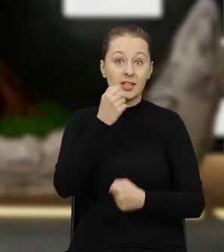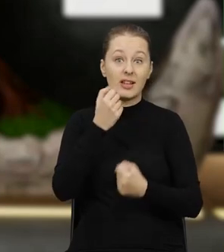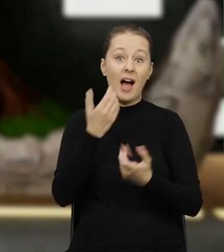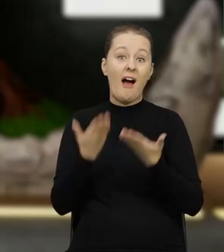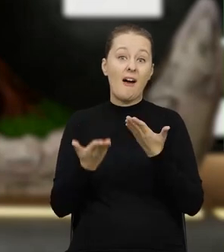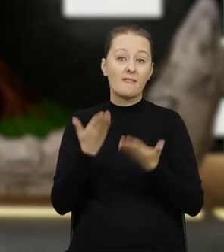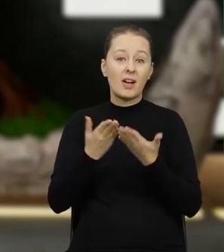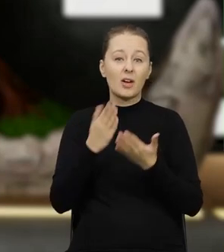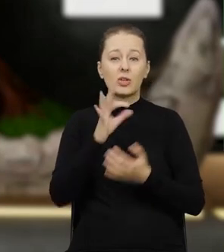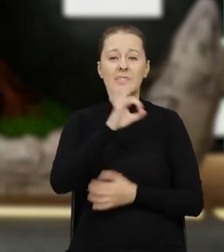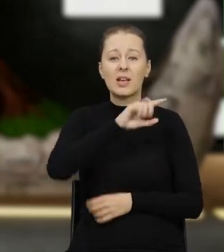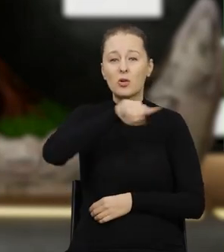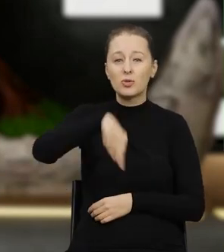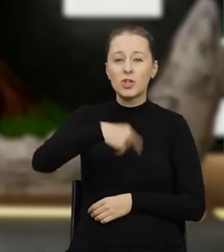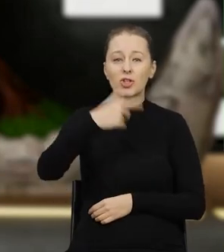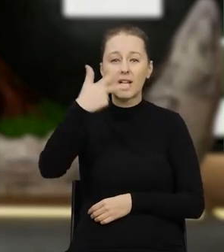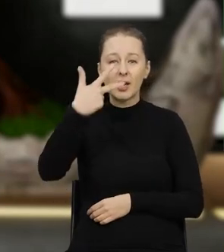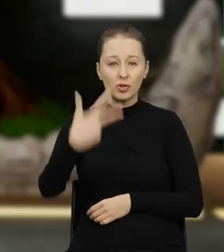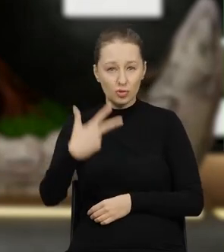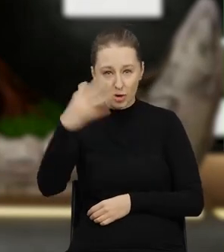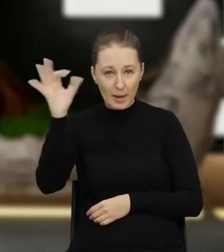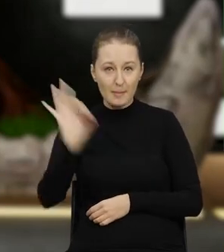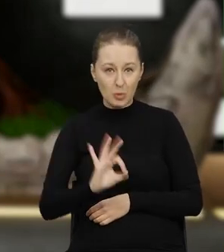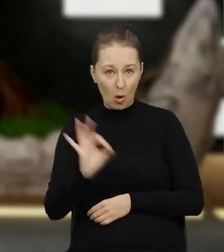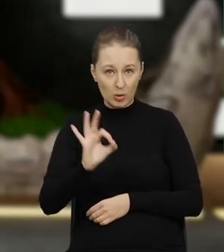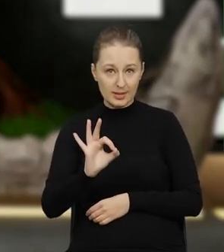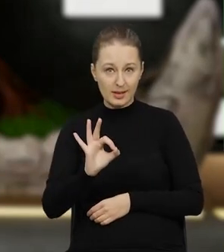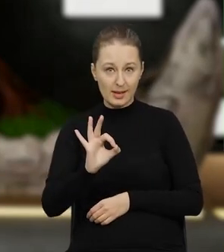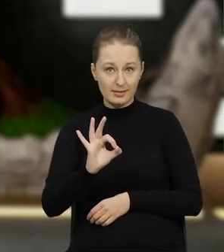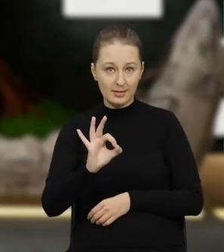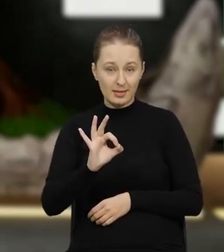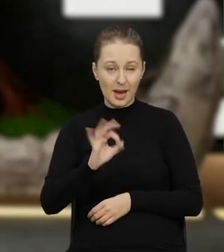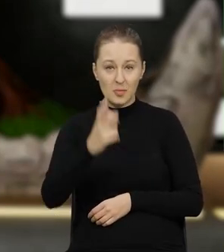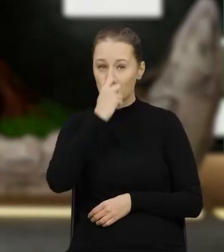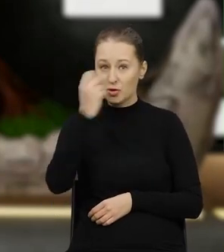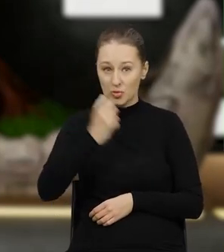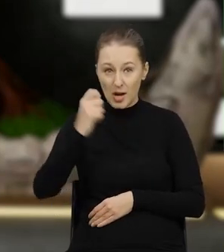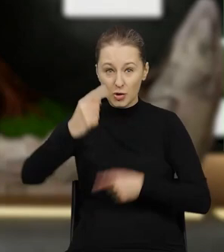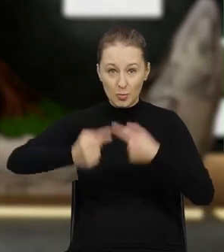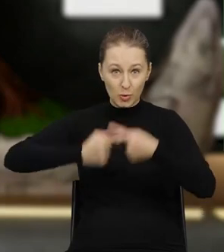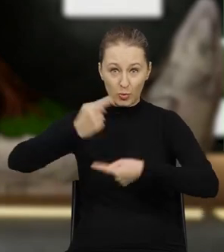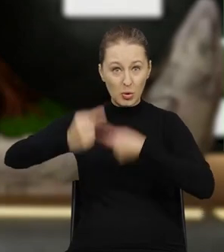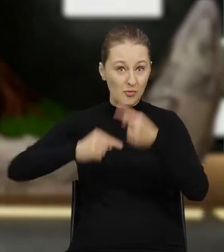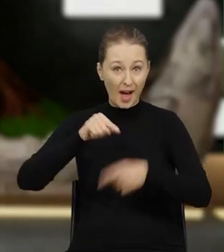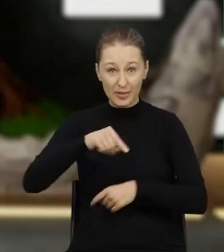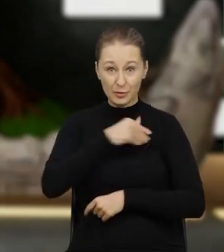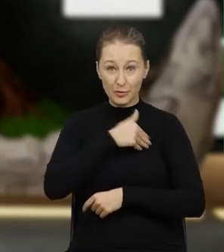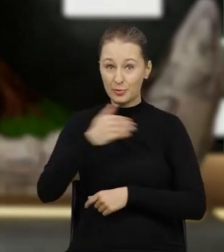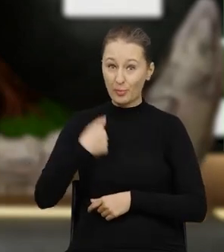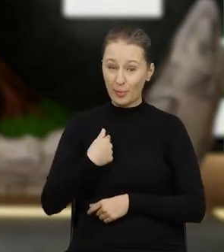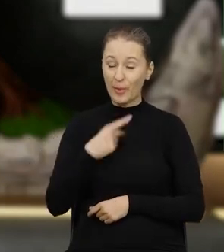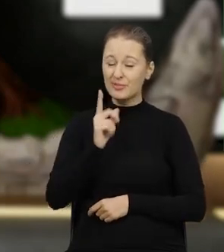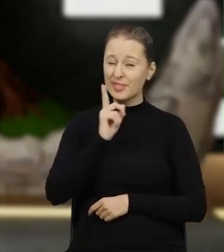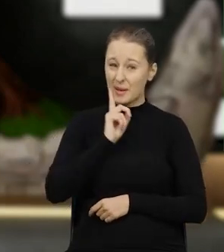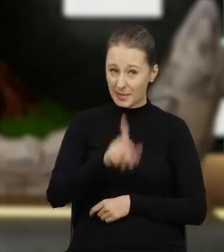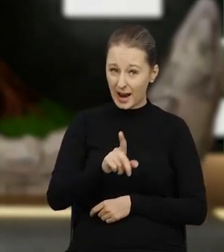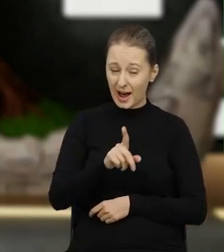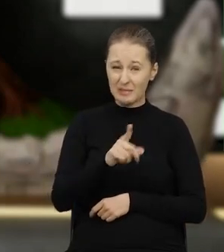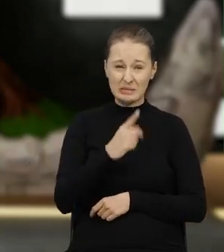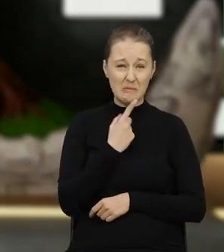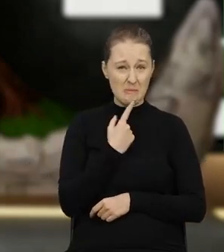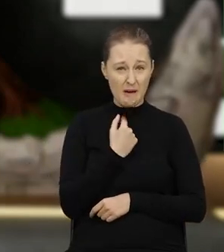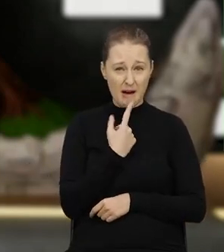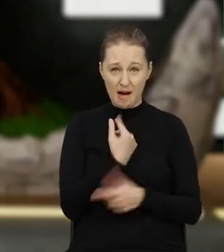masa odpowiada około 0,3% masy odpadów wytwarzanych w Polsce. Więc to jest naprawdę